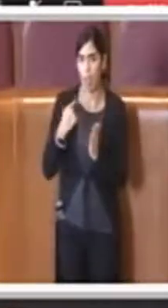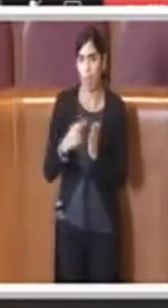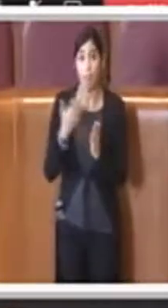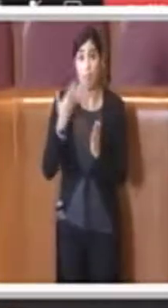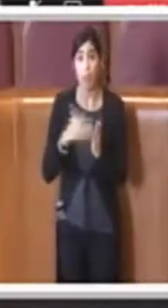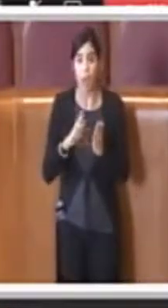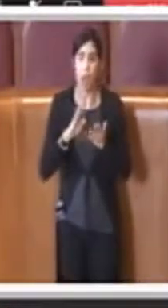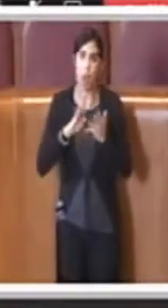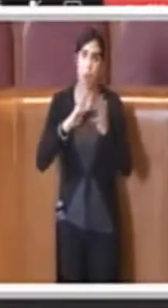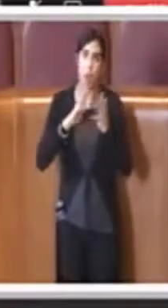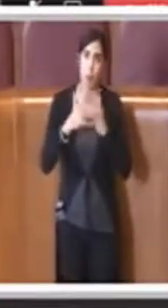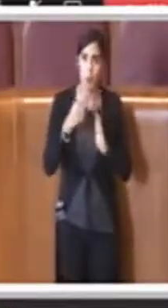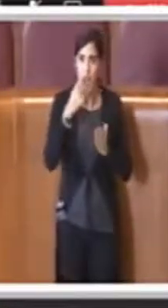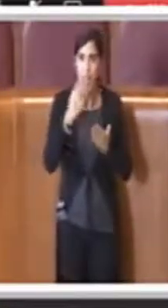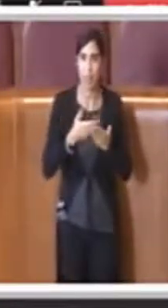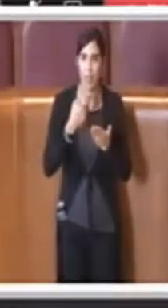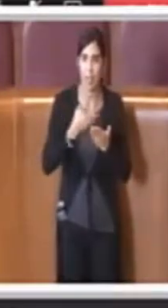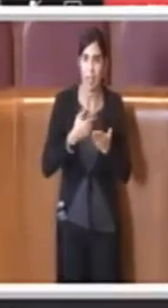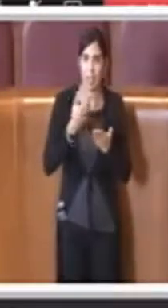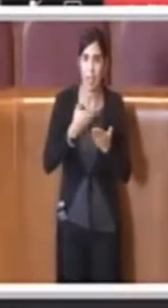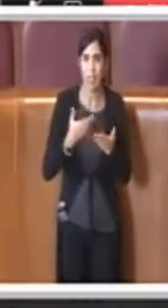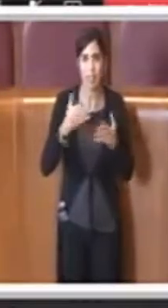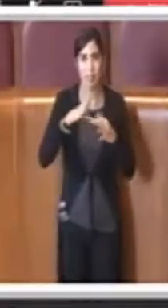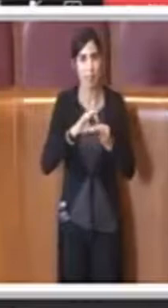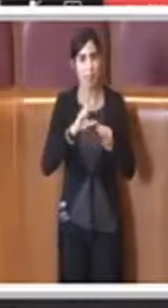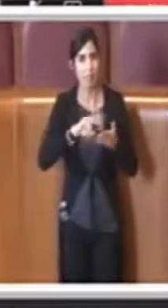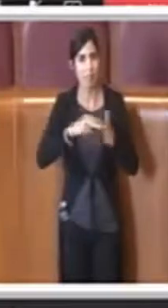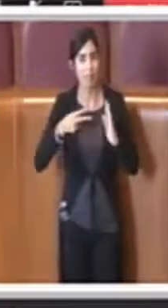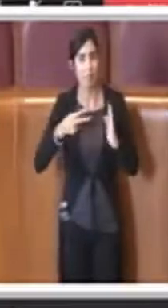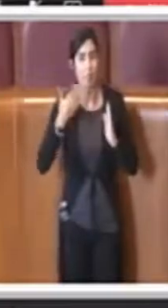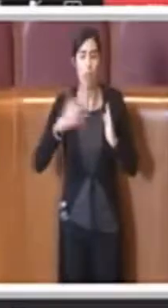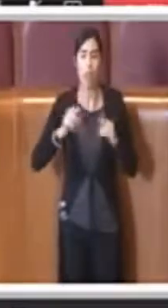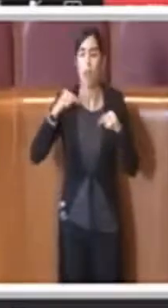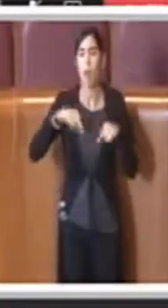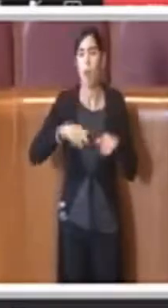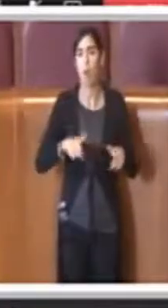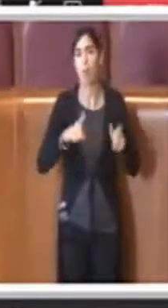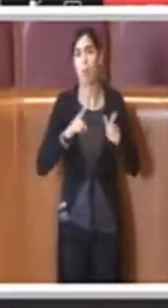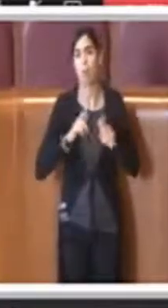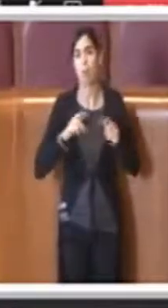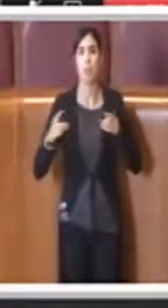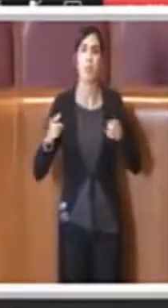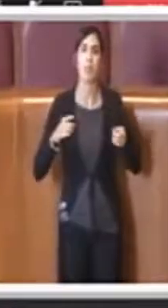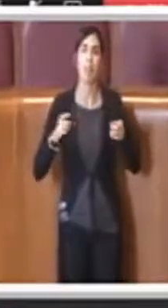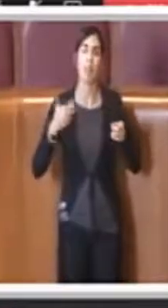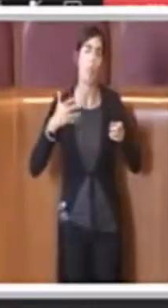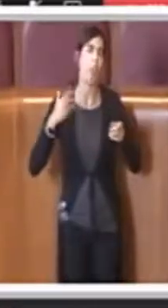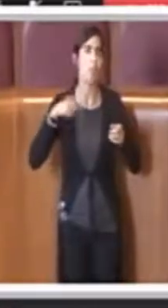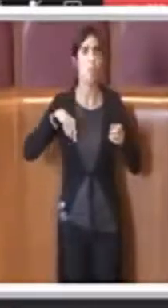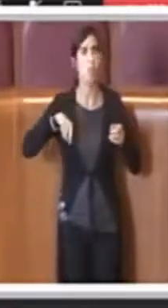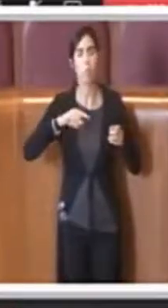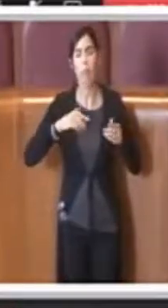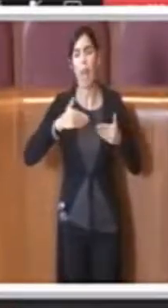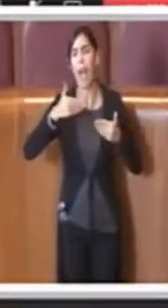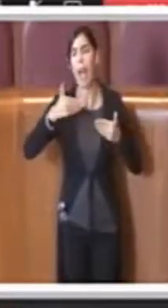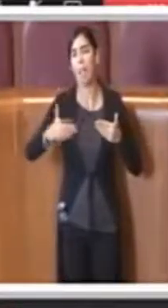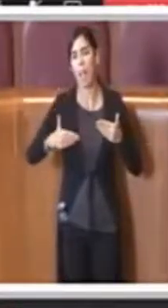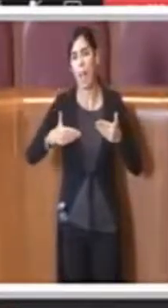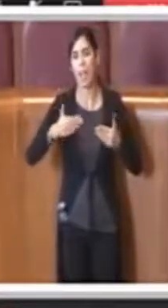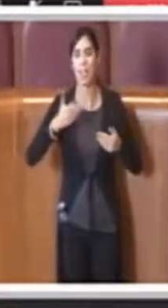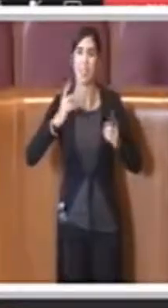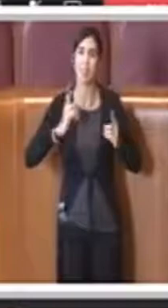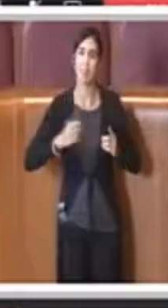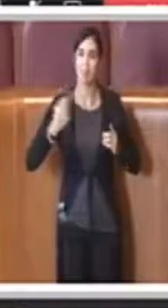adeguamenti effettuati, già oggi sicuramente ci pongono in una fase avanzata rispetto a questa